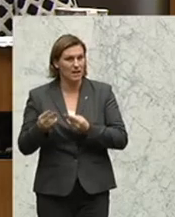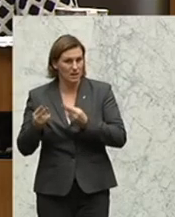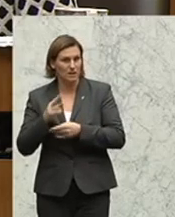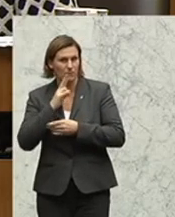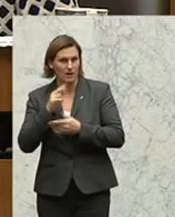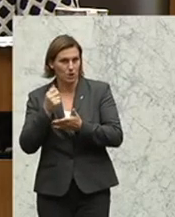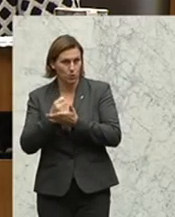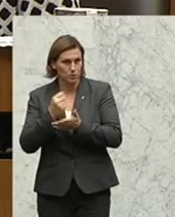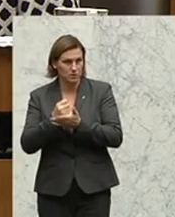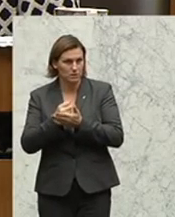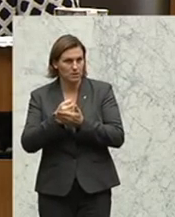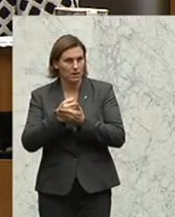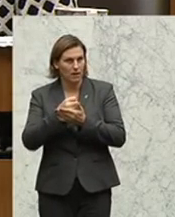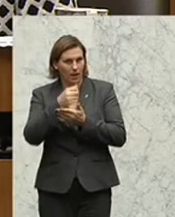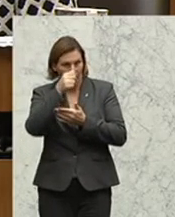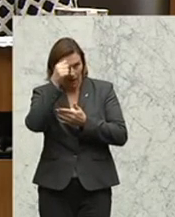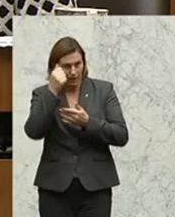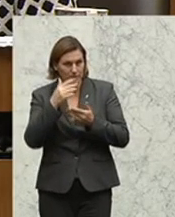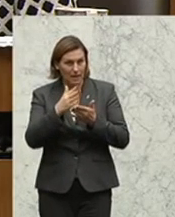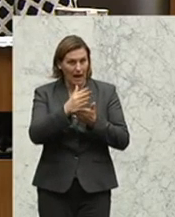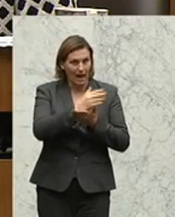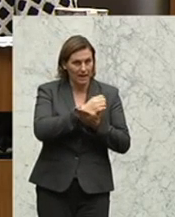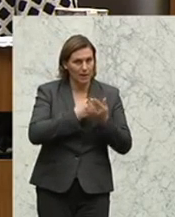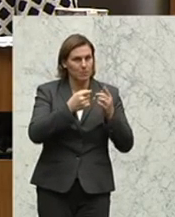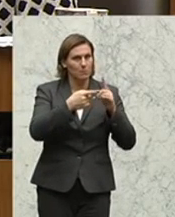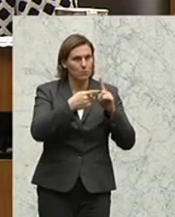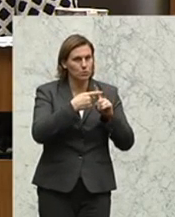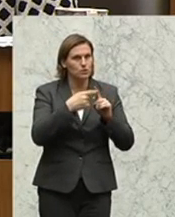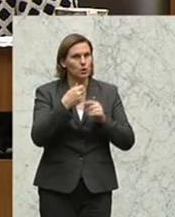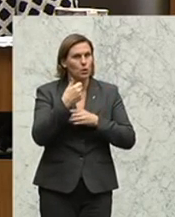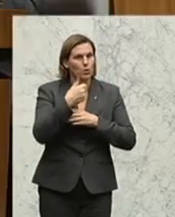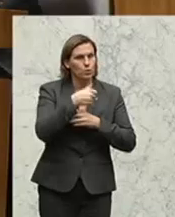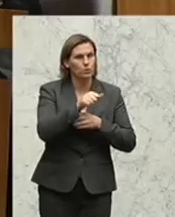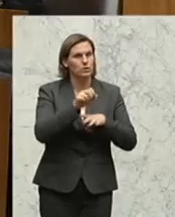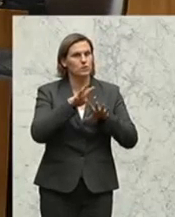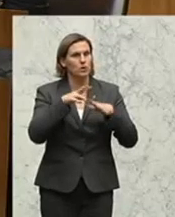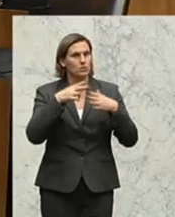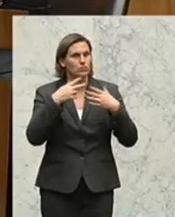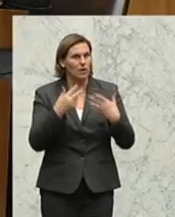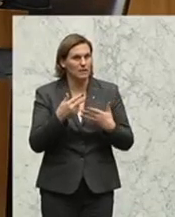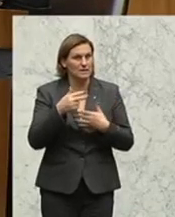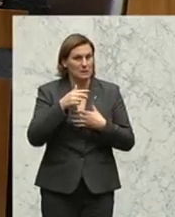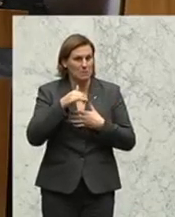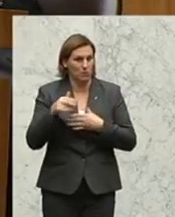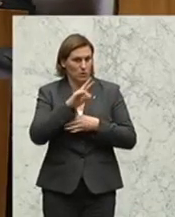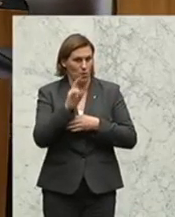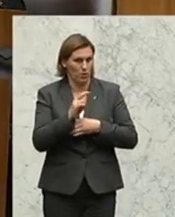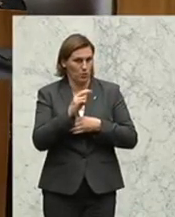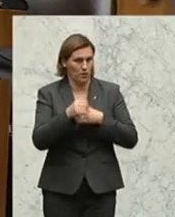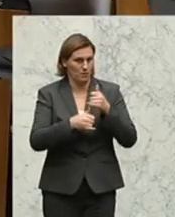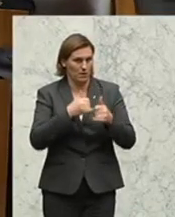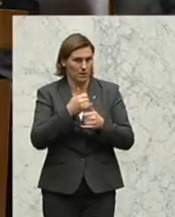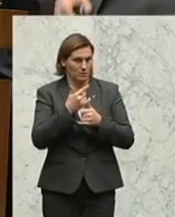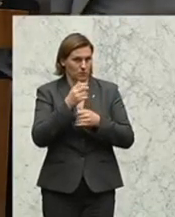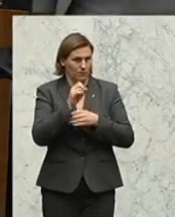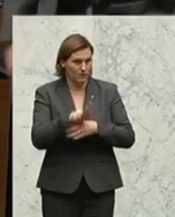erwirtschaften mit überhöhten Gebühren einen Überschuss von 189 Millionen Euro im Jahr 2014. Und